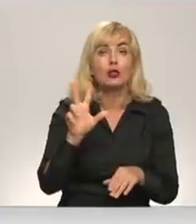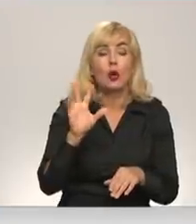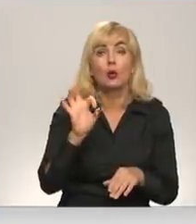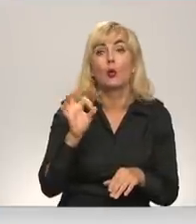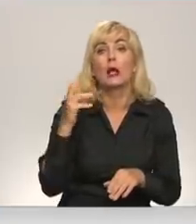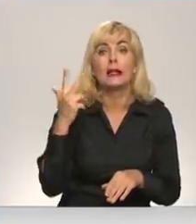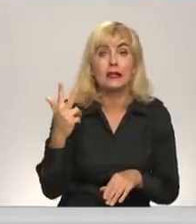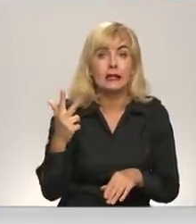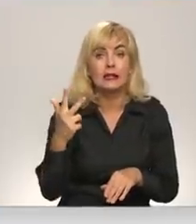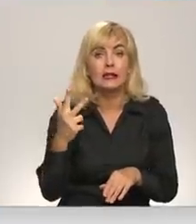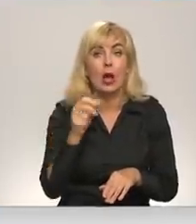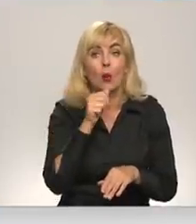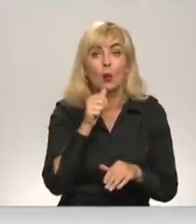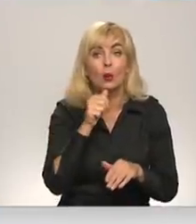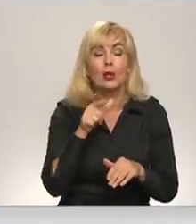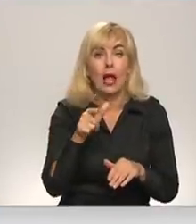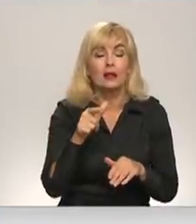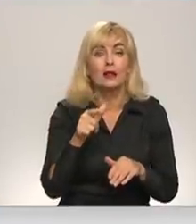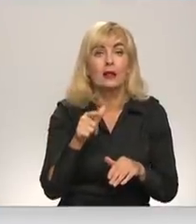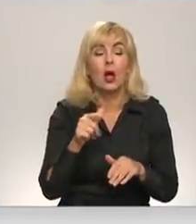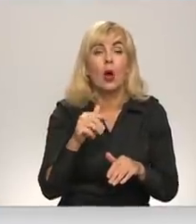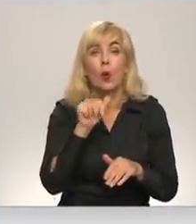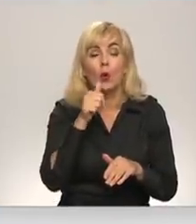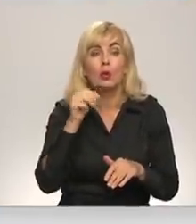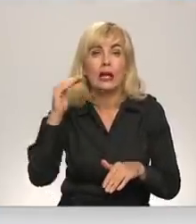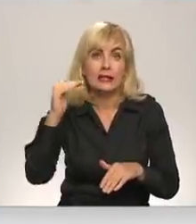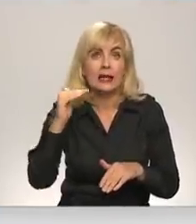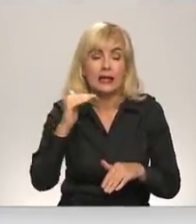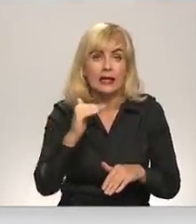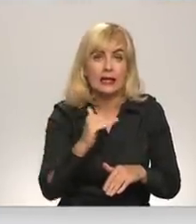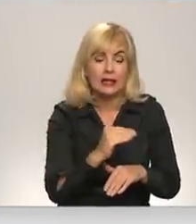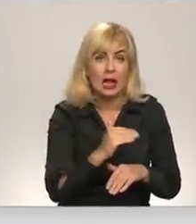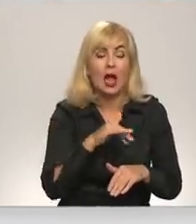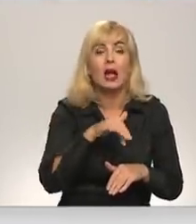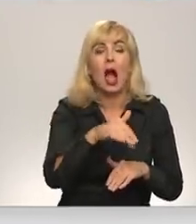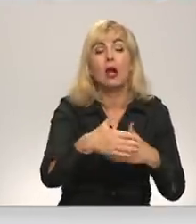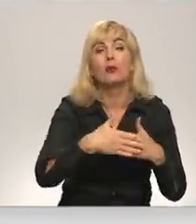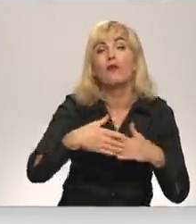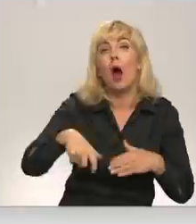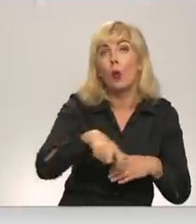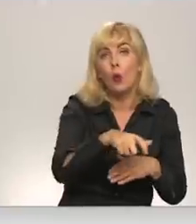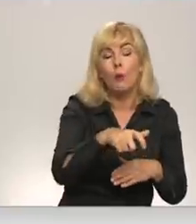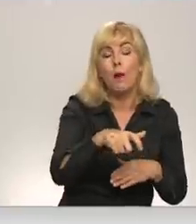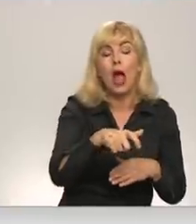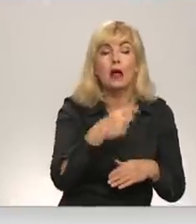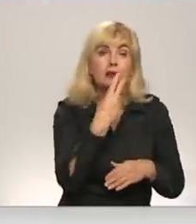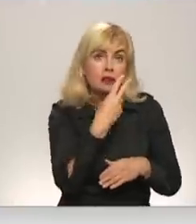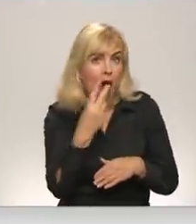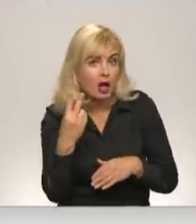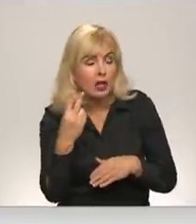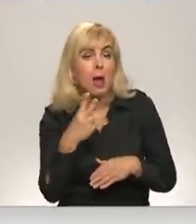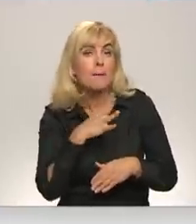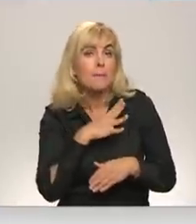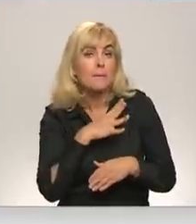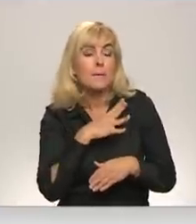līmenis sāka kristies, devāmies tuvāku upē, lai saprastu. Tad bija redzams, ka